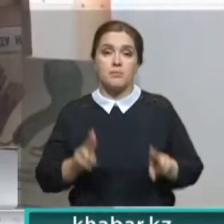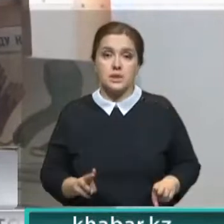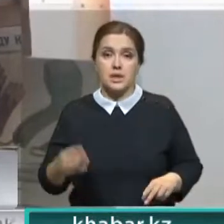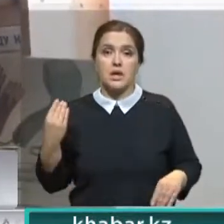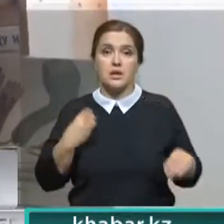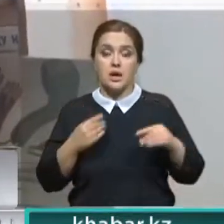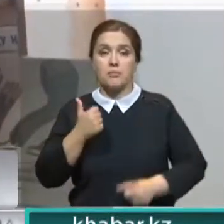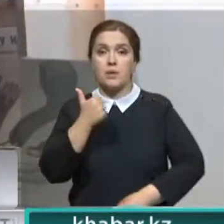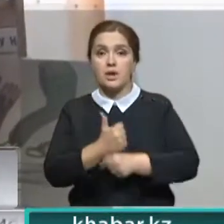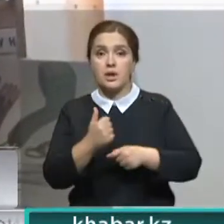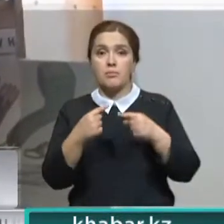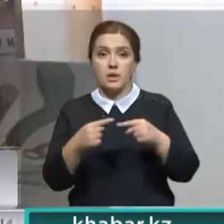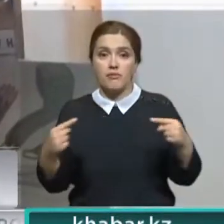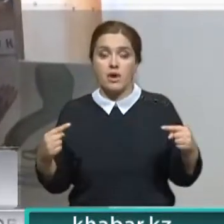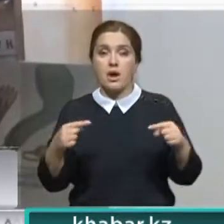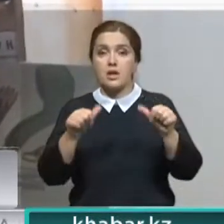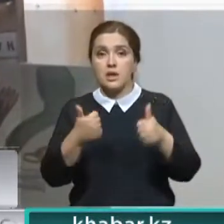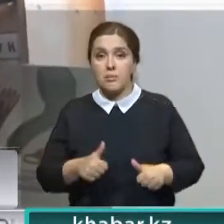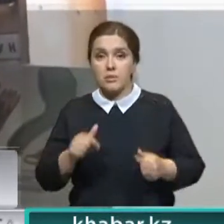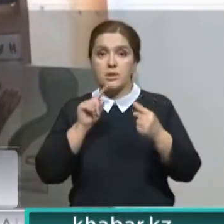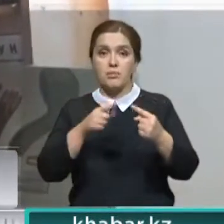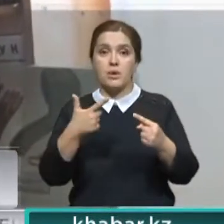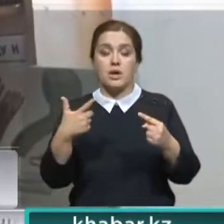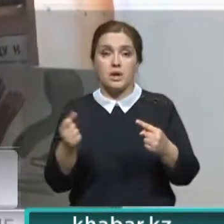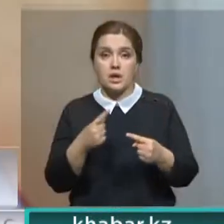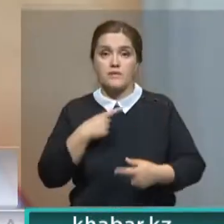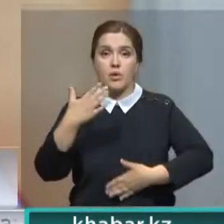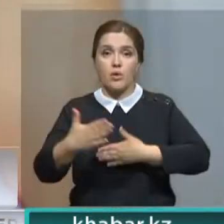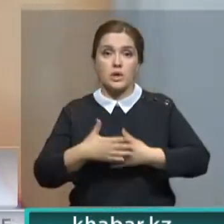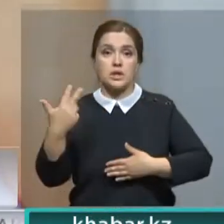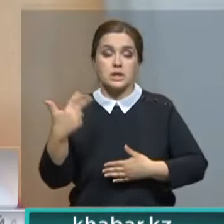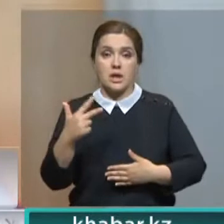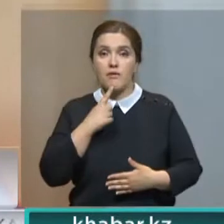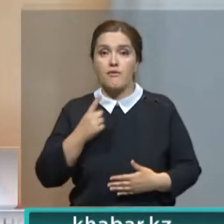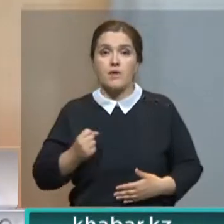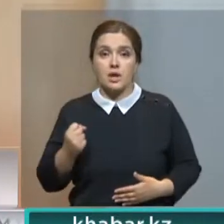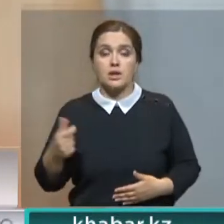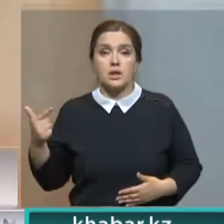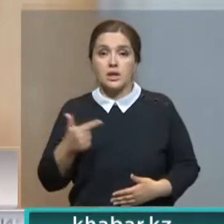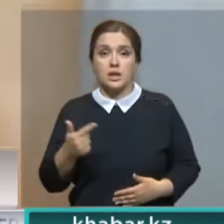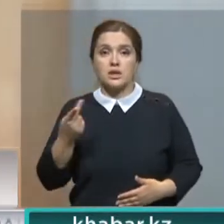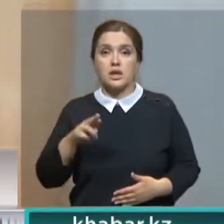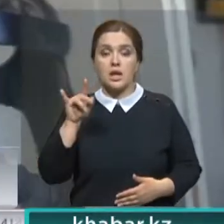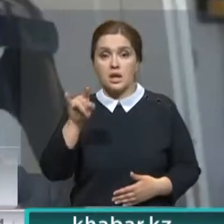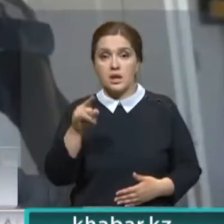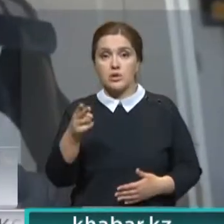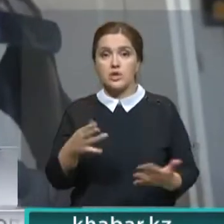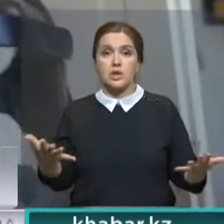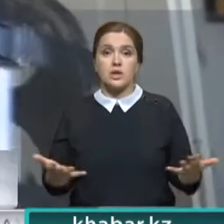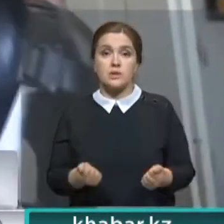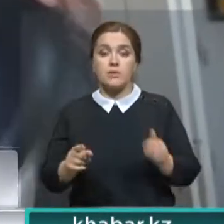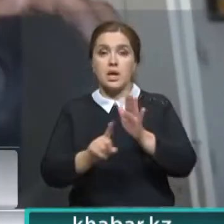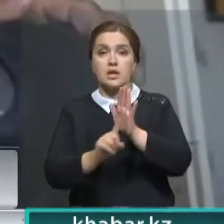защиты, и специальная экипировка, и самое главное, разные модели противогазов. Всего около 30. Военные и гражданские для